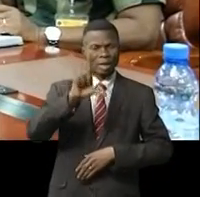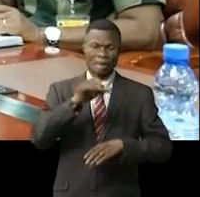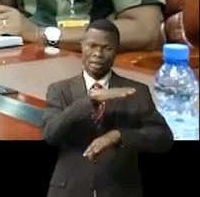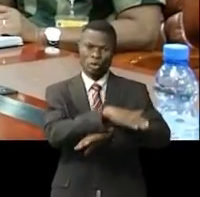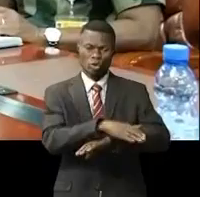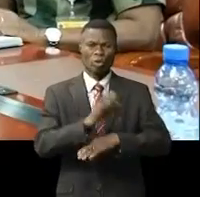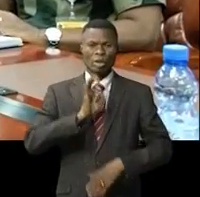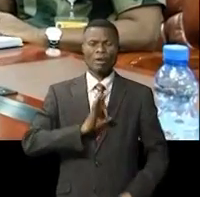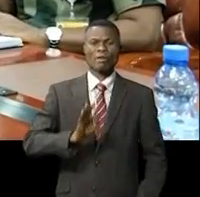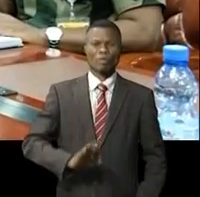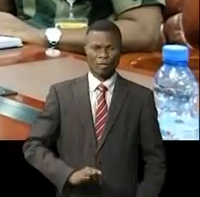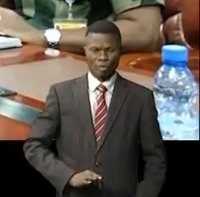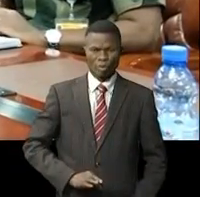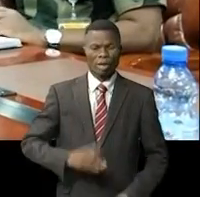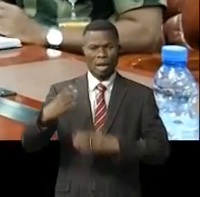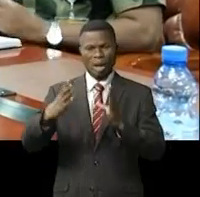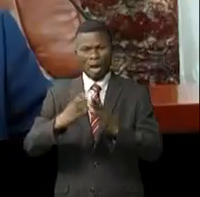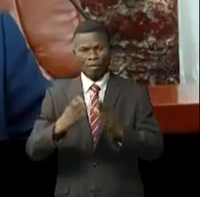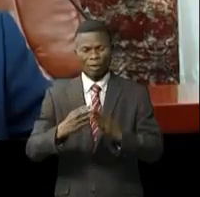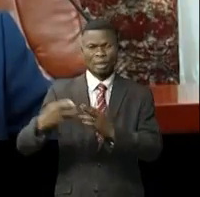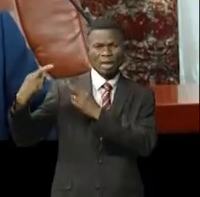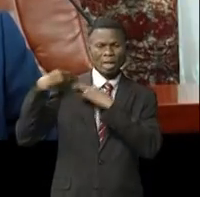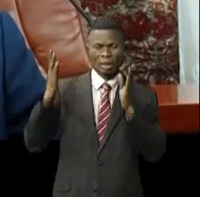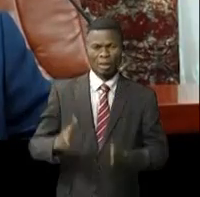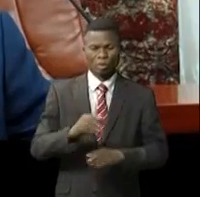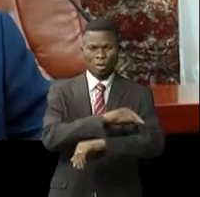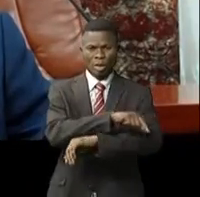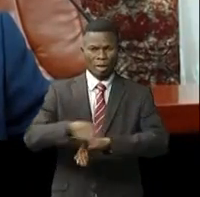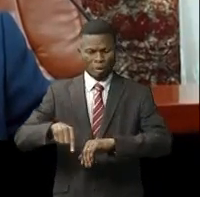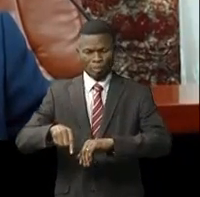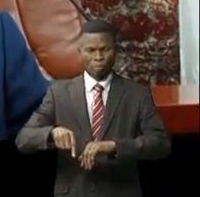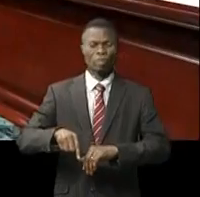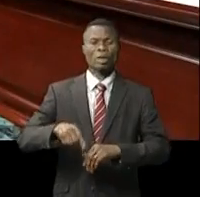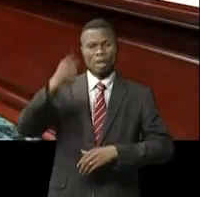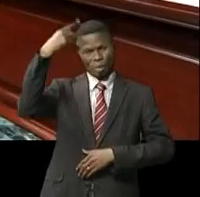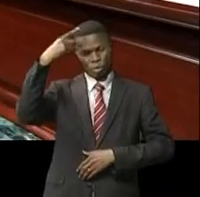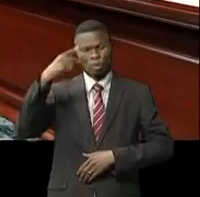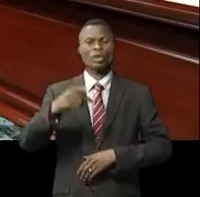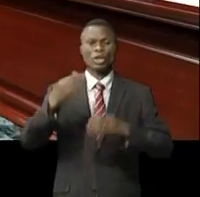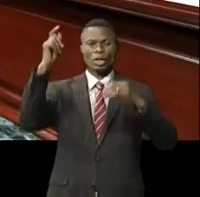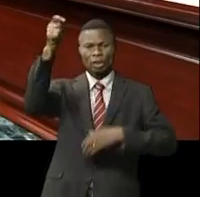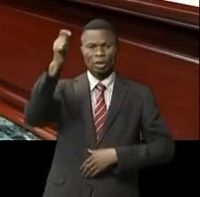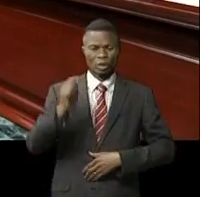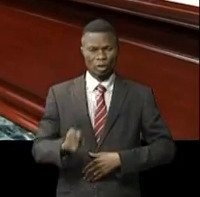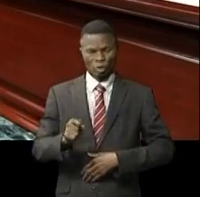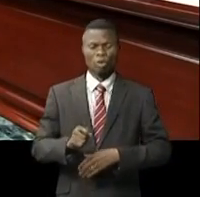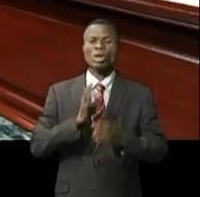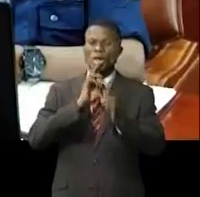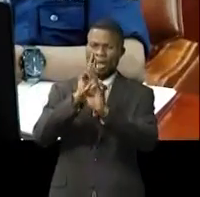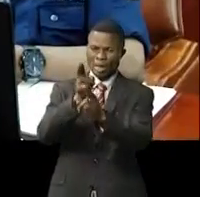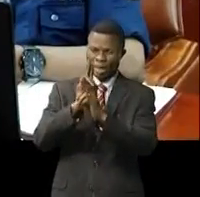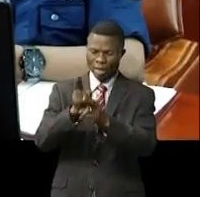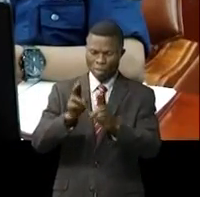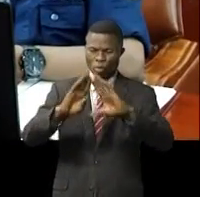Félix-Antoine Tshisekedi Tchilombo a, aux côtés de responsables politico-administratifs et militaires du pays, passé en revue les résultats des opérations